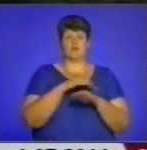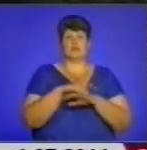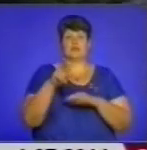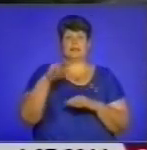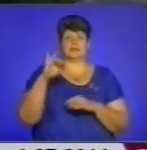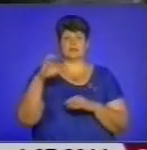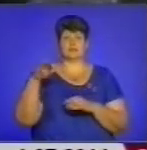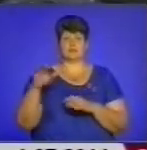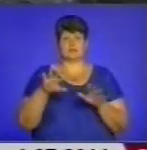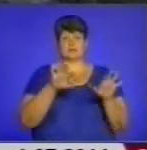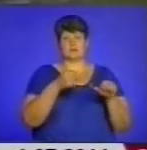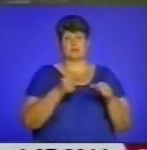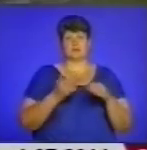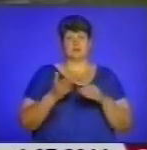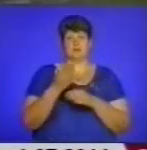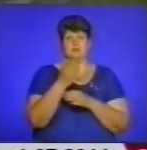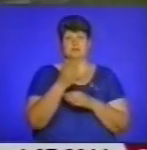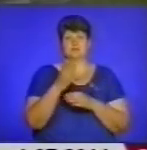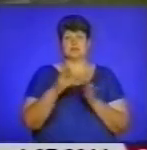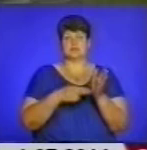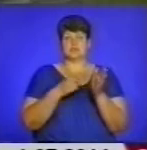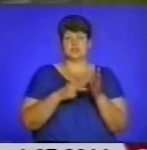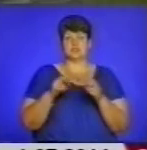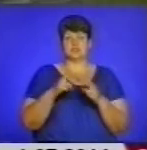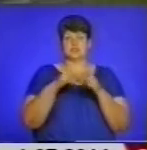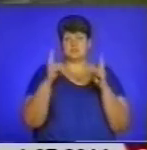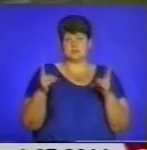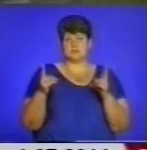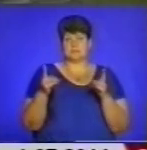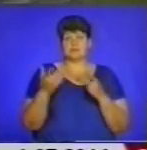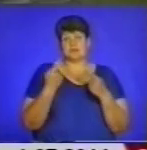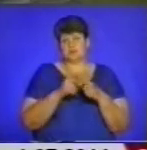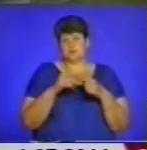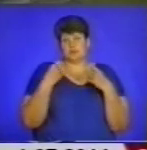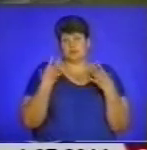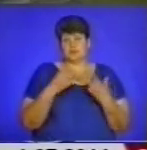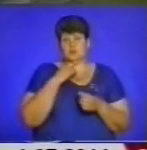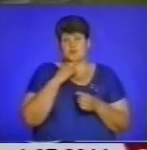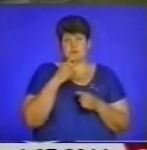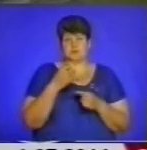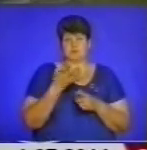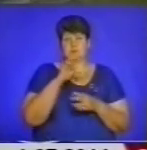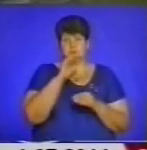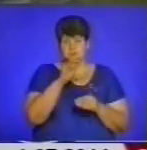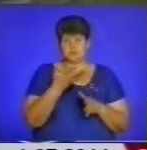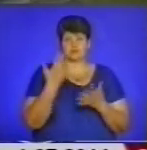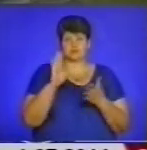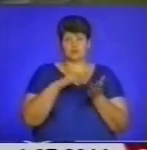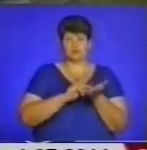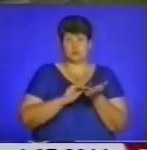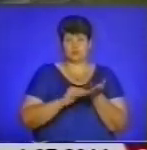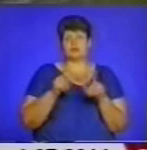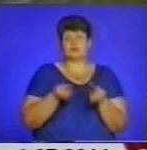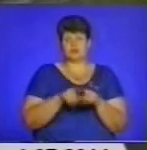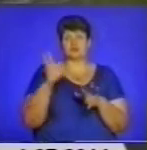дорогою на залізничний міст. Це були просто наші зауваження в усній формі, вони були враховані. Я думаю, якщо вони будуть в письмові, то їх теж